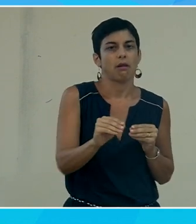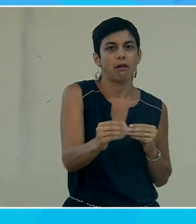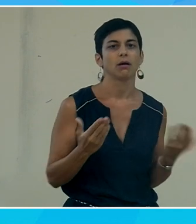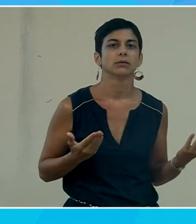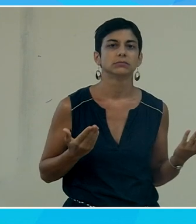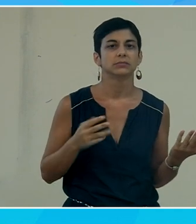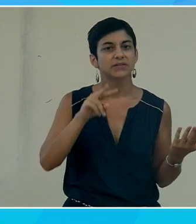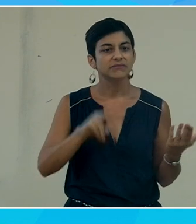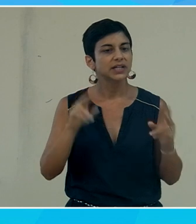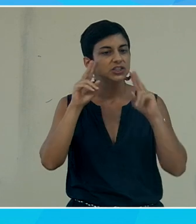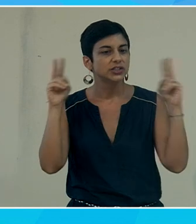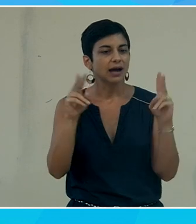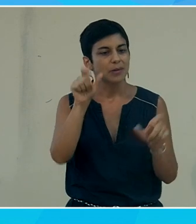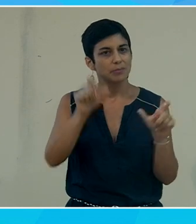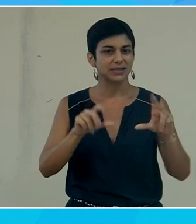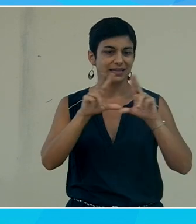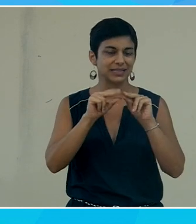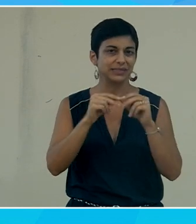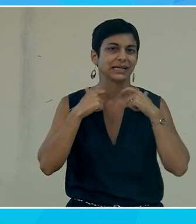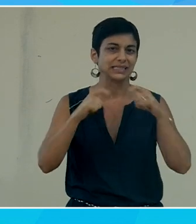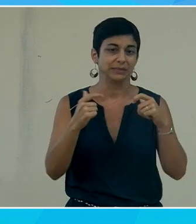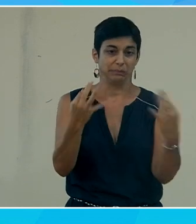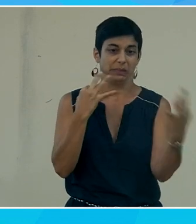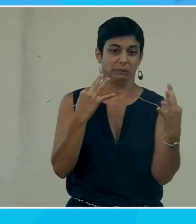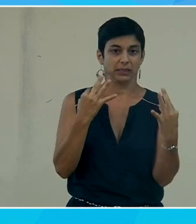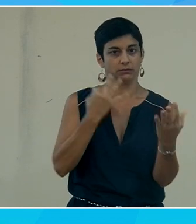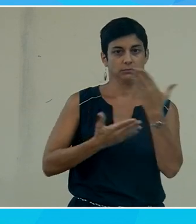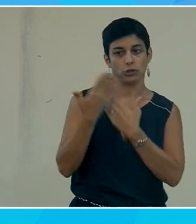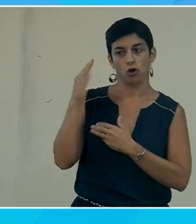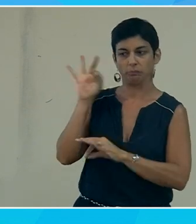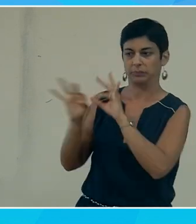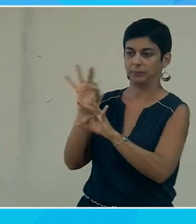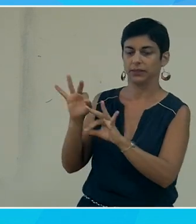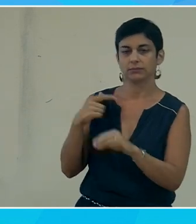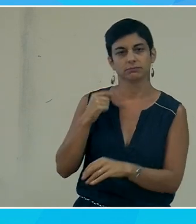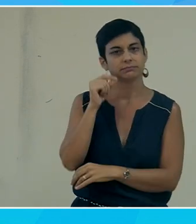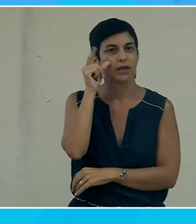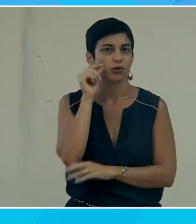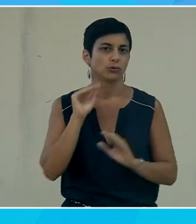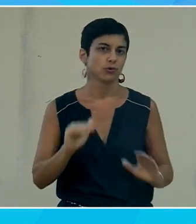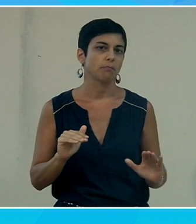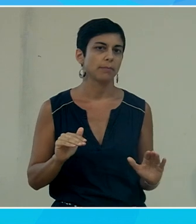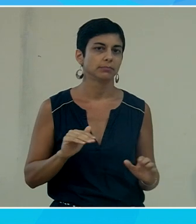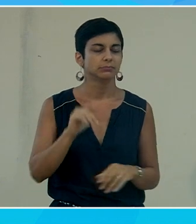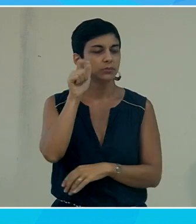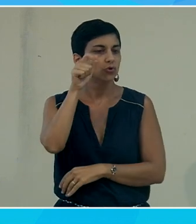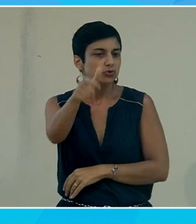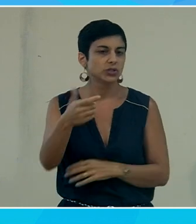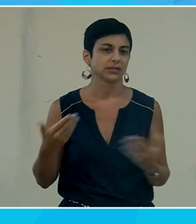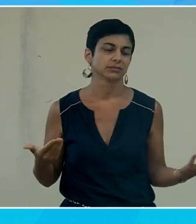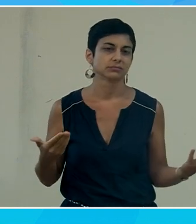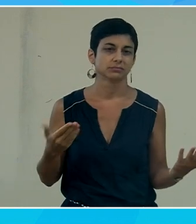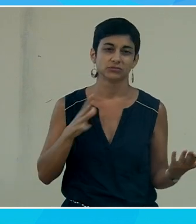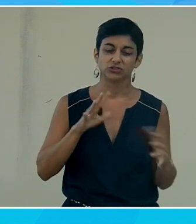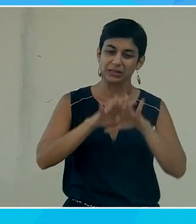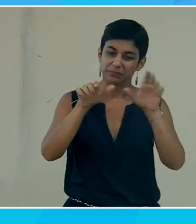pour expliquer l'accessivité qui se font attaquer pour les autres voilà c'était un petit clin d'oeil parce que c'est c'est évident qu'en tant que personne